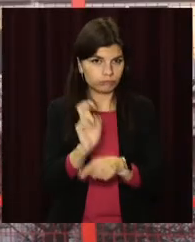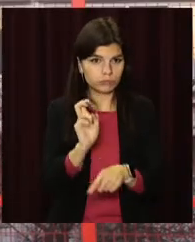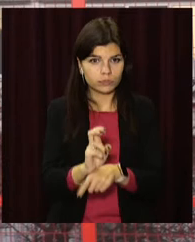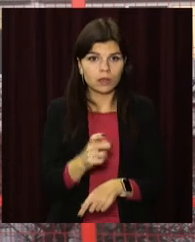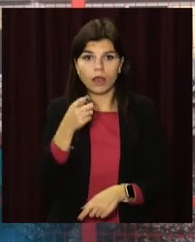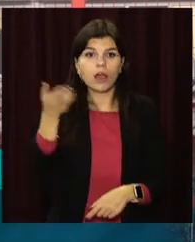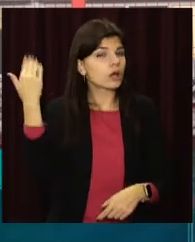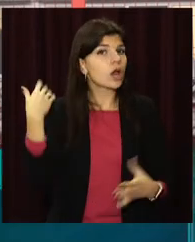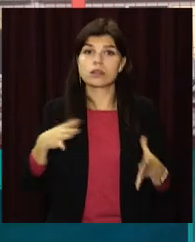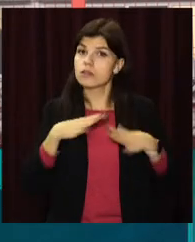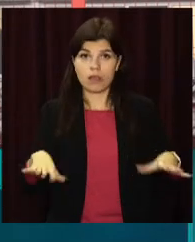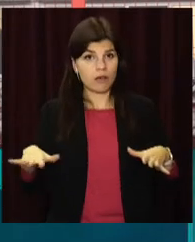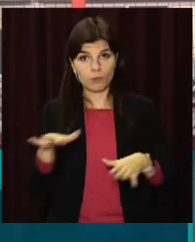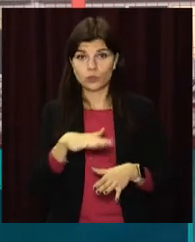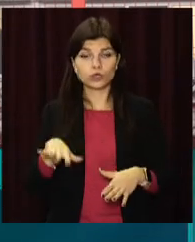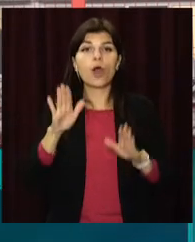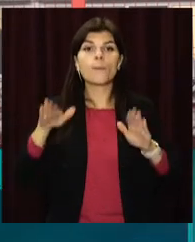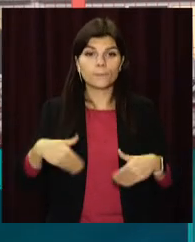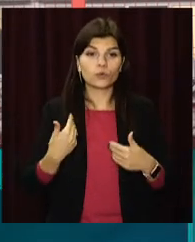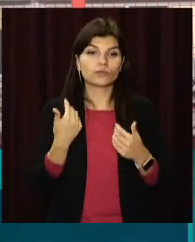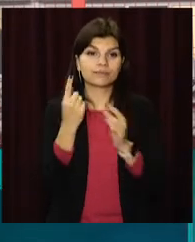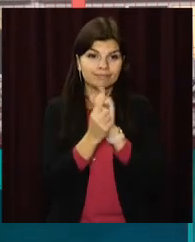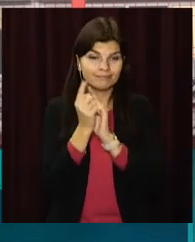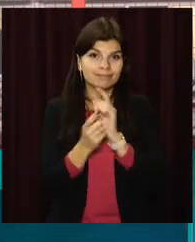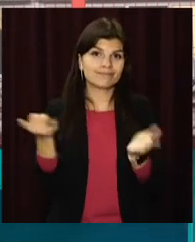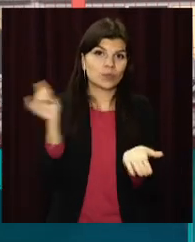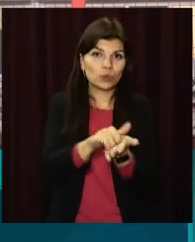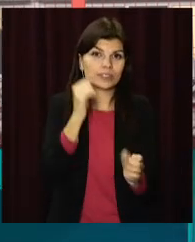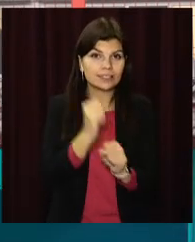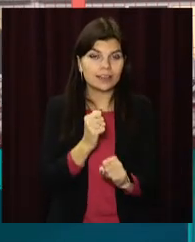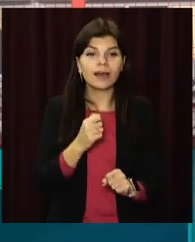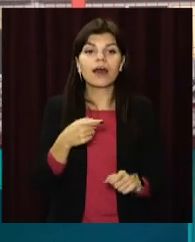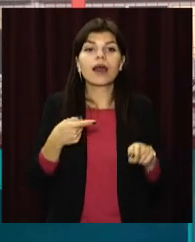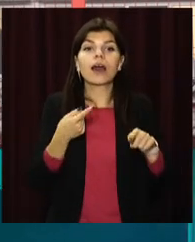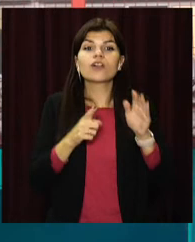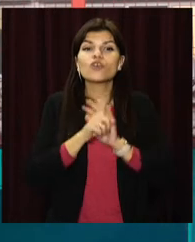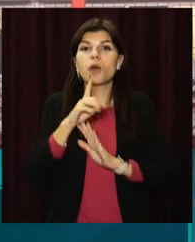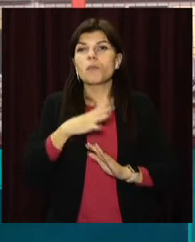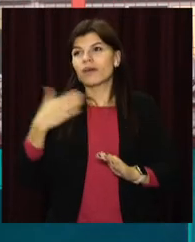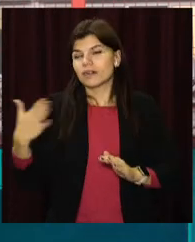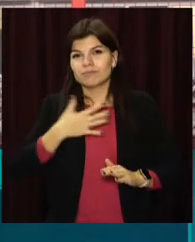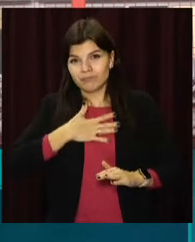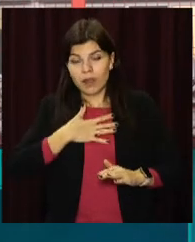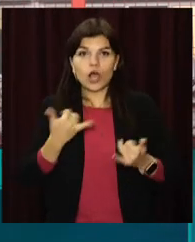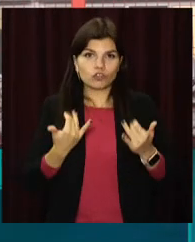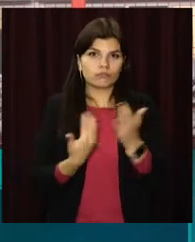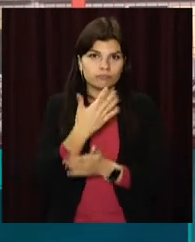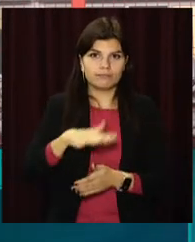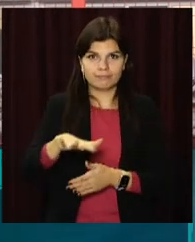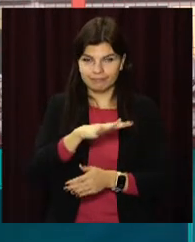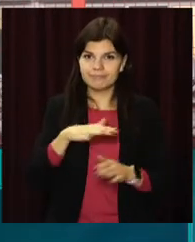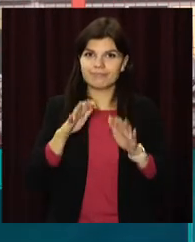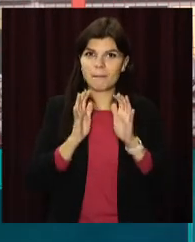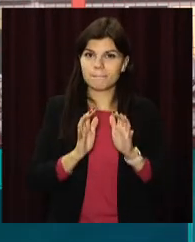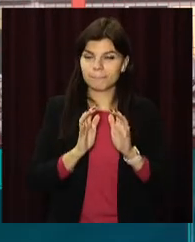зразу площадки, а потім вже її зробили. Значало була ця, а потім зробили вже баскетбольний майданчик.